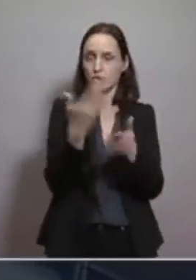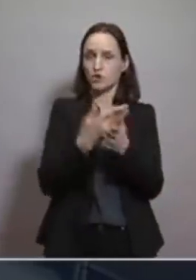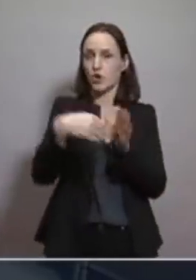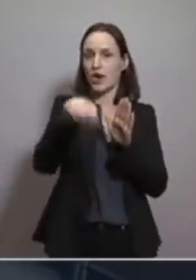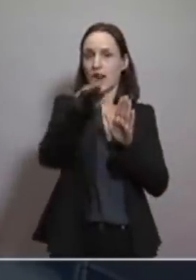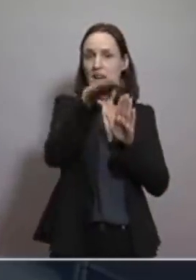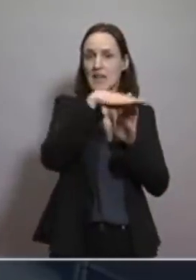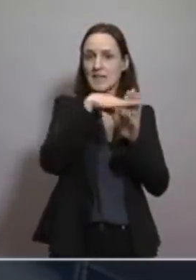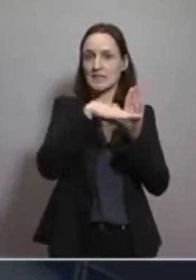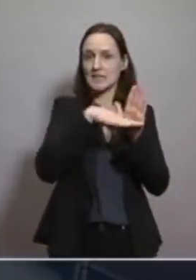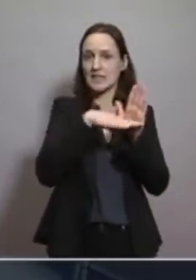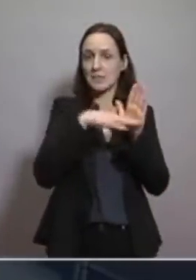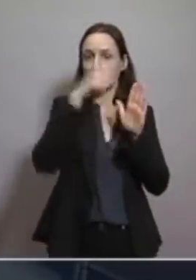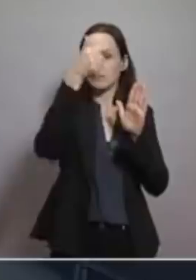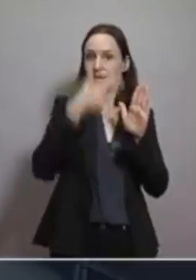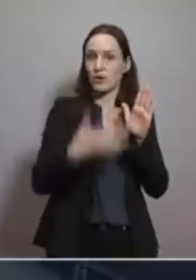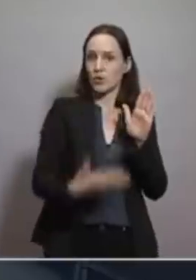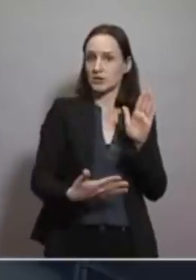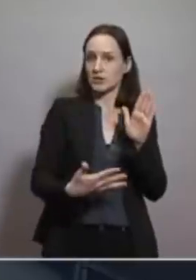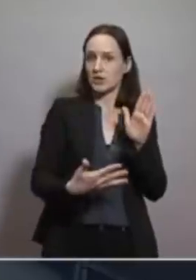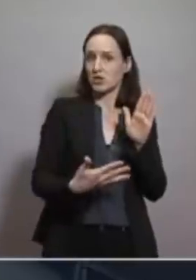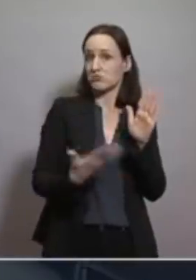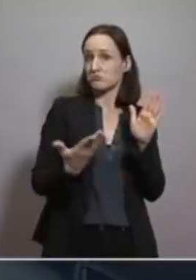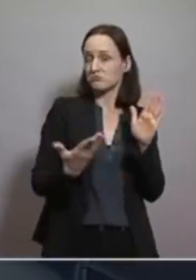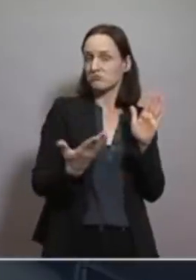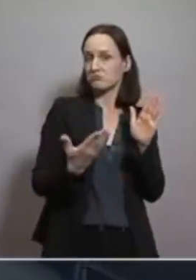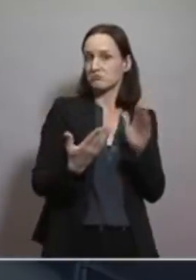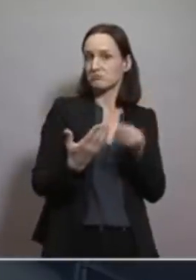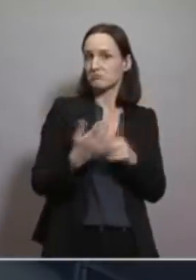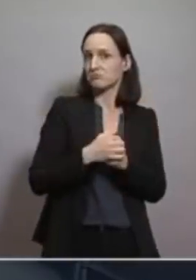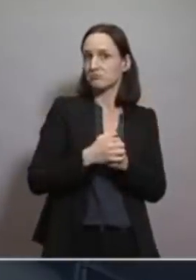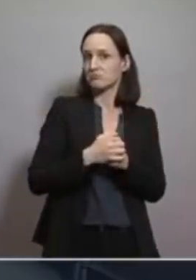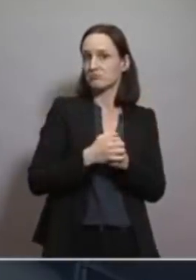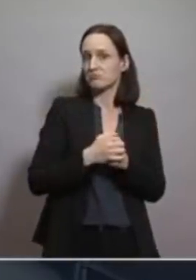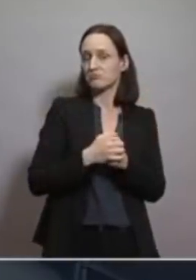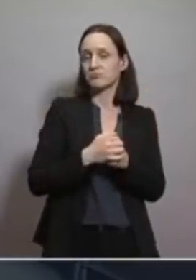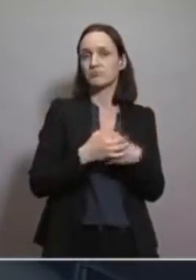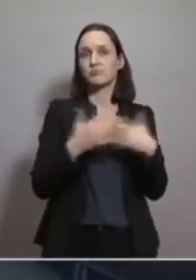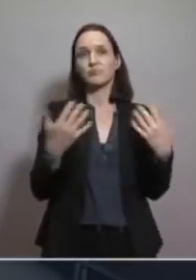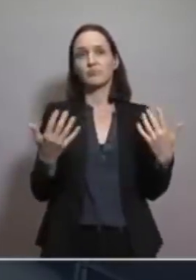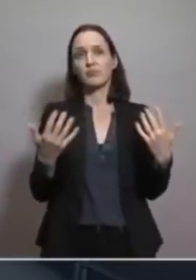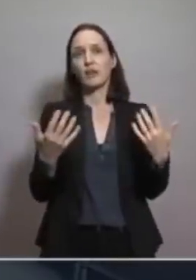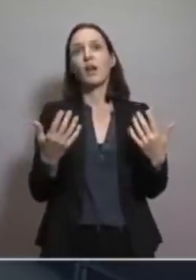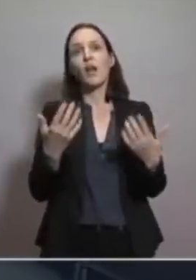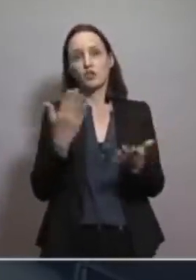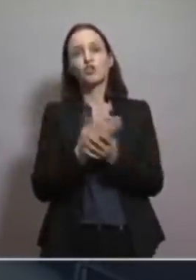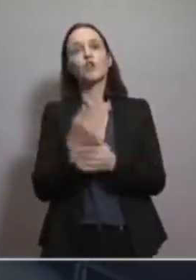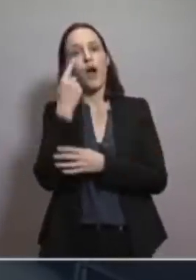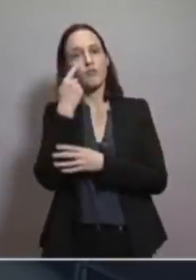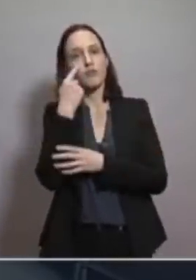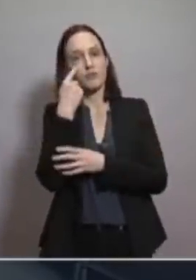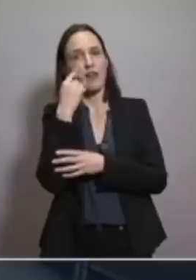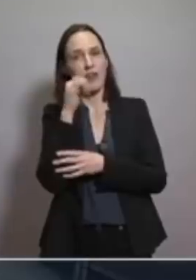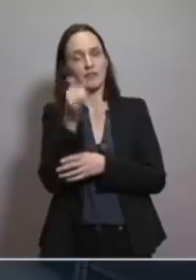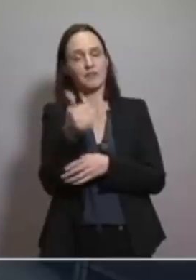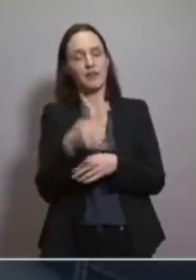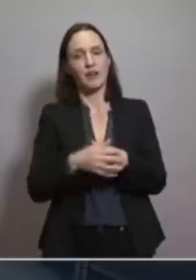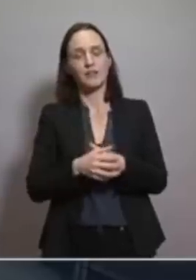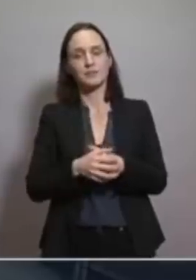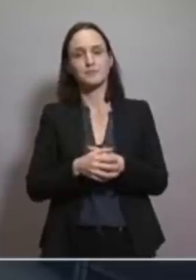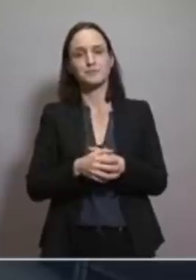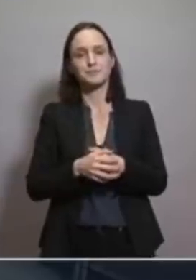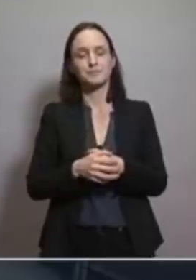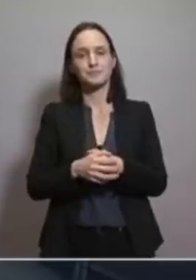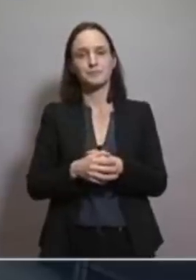priorisierten Personen, wird man da sagen, dass man abstellt? Ja, das ist mir aufgefallen, das ist richtig, ist mir aufgefallen,